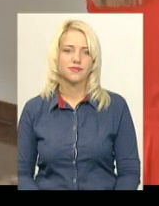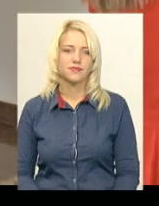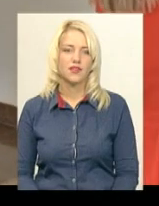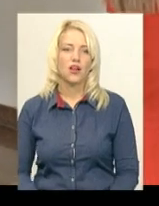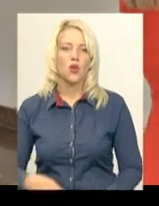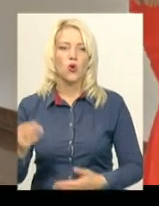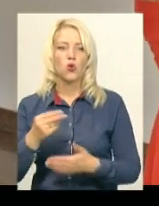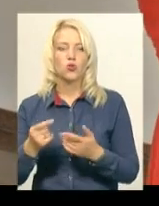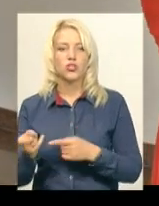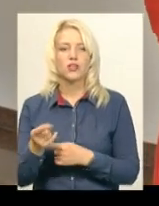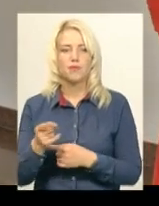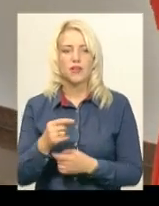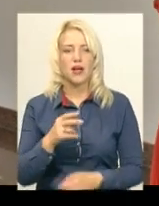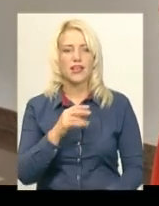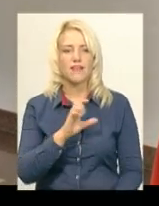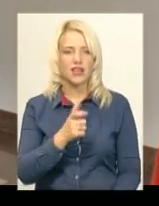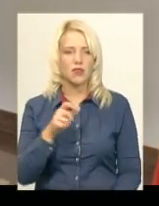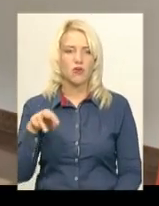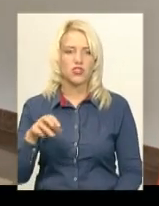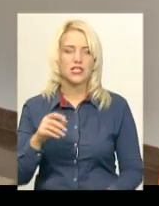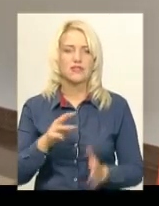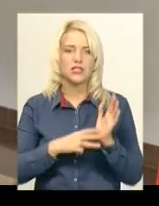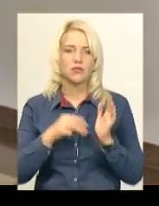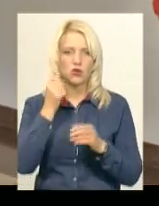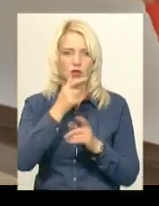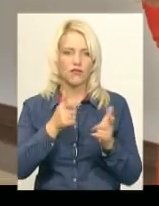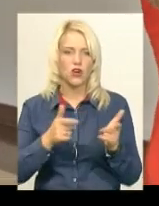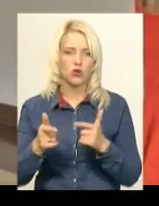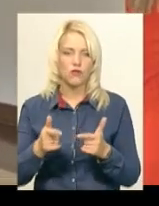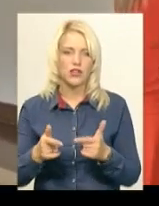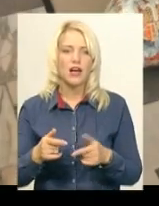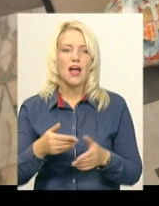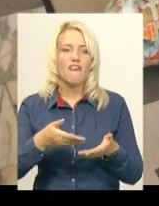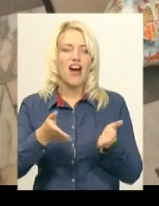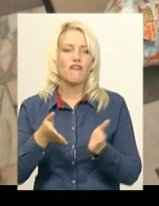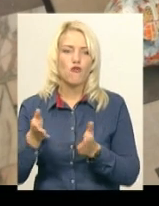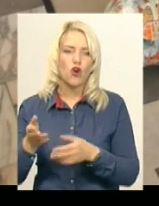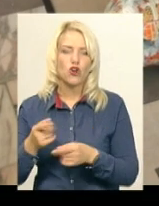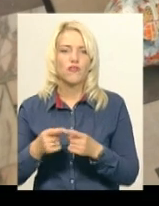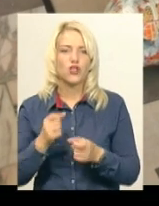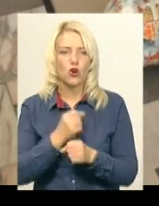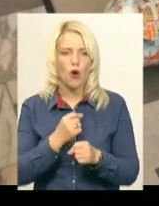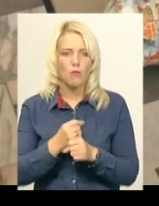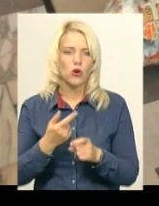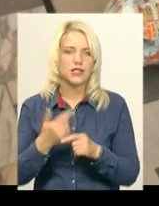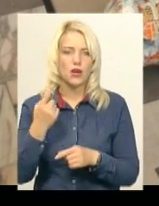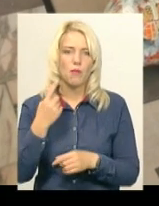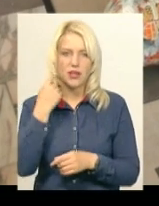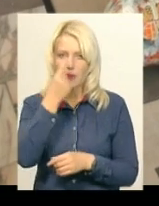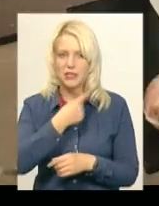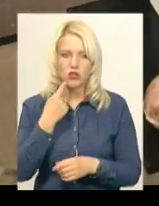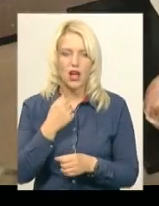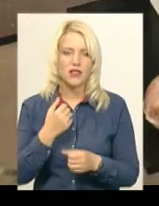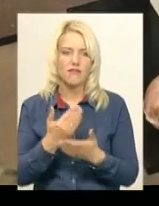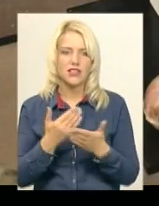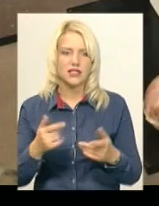Художник із Тернополя Євген Овчарик з 80-х років почав виготовляти фарфорові декоративні роботи. Але це його перша персональна виставка.